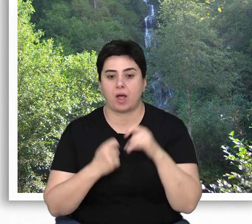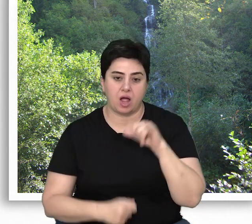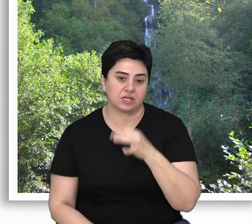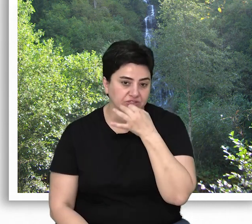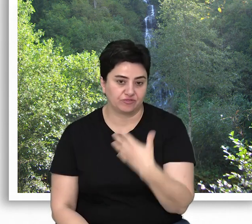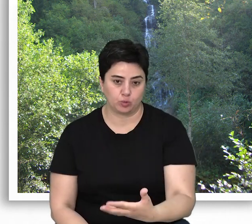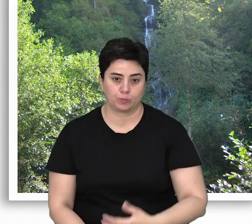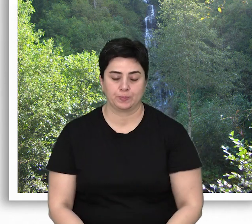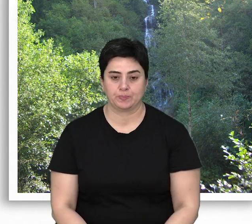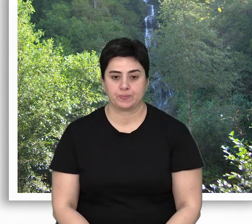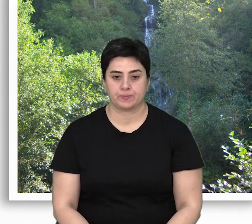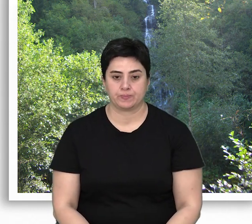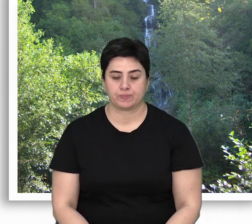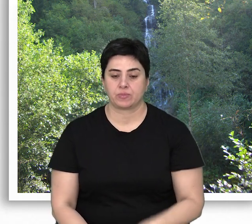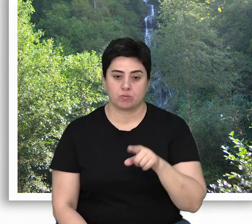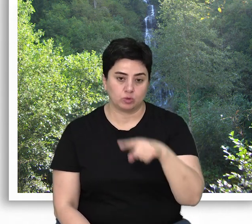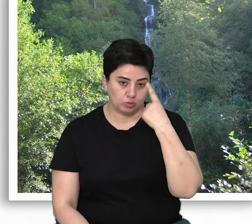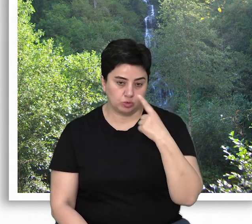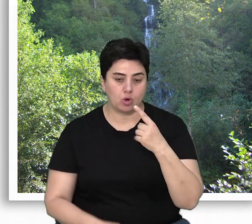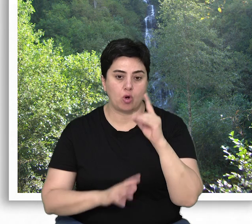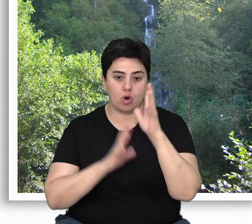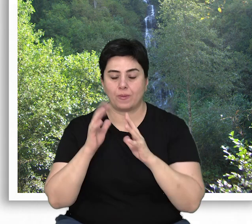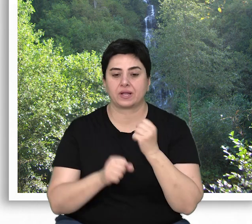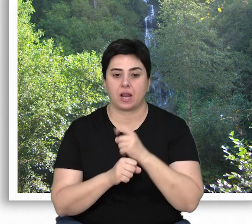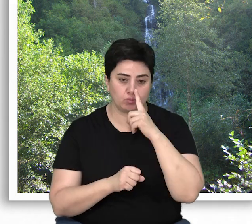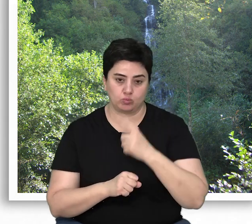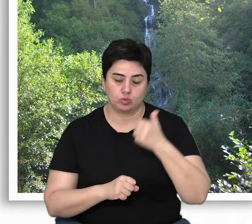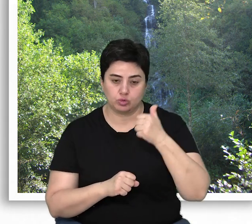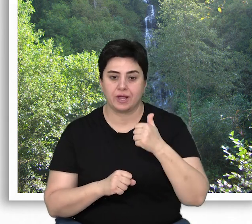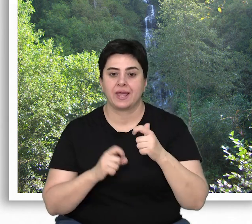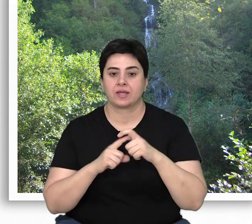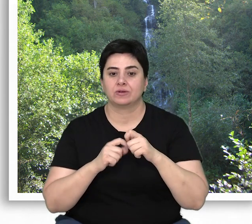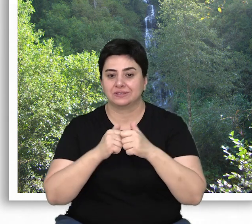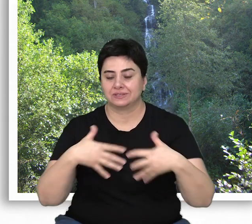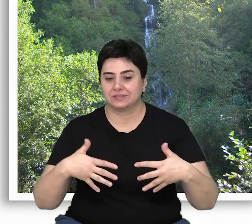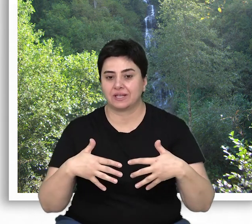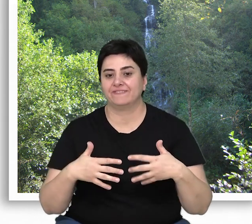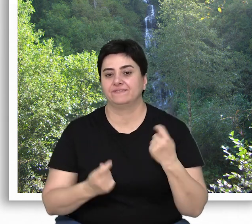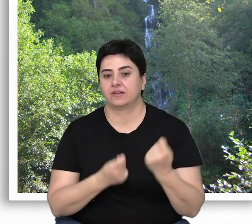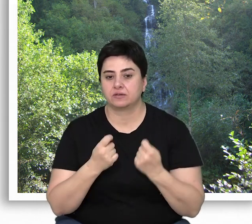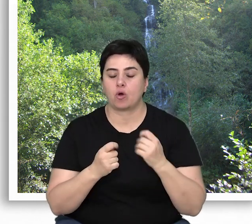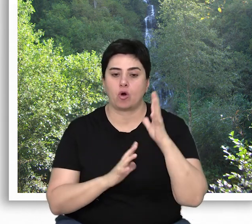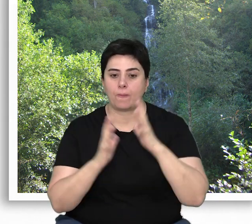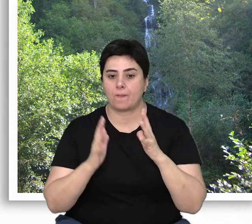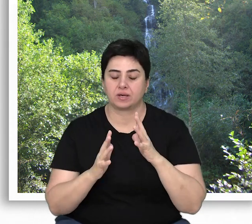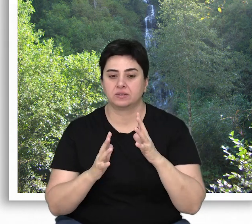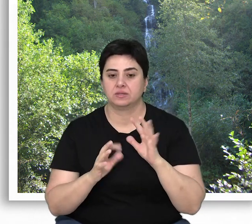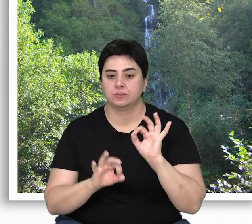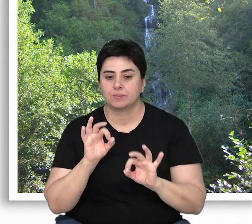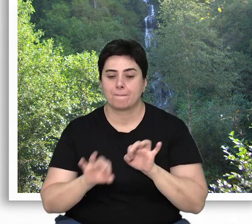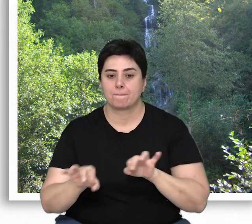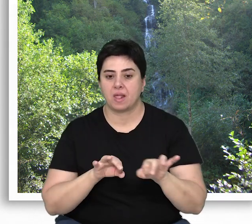kullanma hakkına izin vermekte. Bununla beraber Orman Genel Müdürlüğü, ekosistem tabanlı fonksiyonel orman